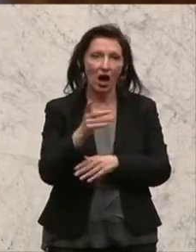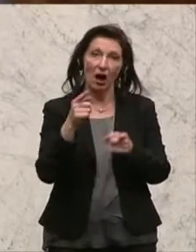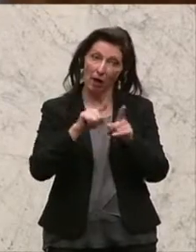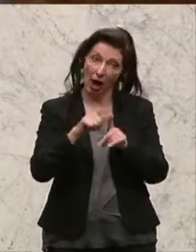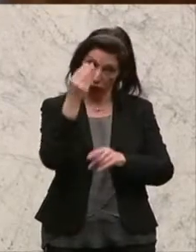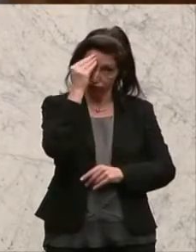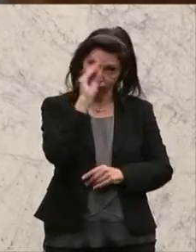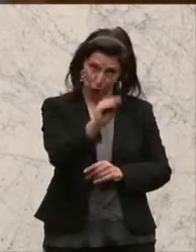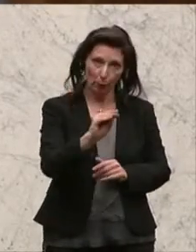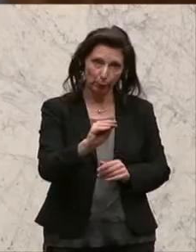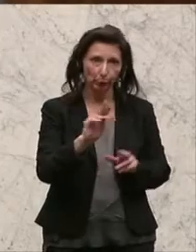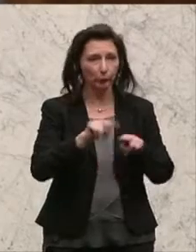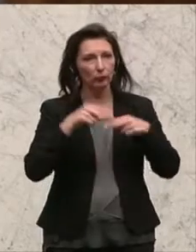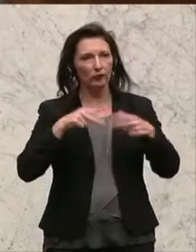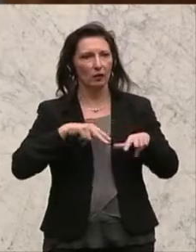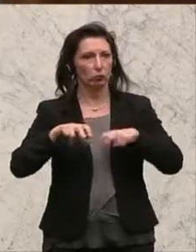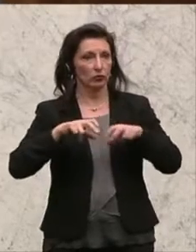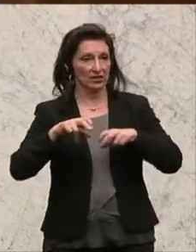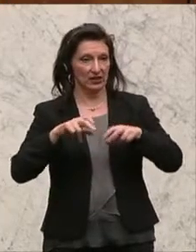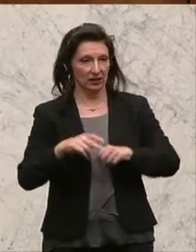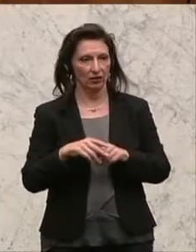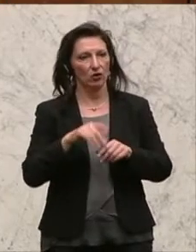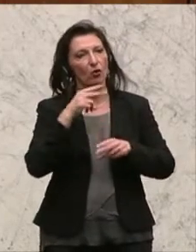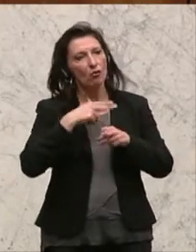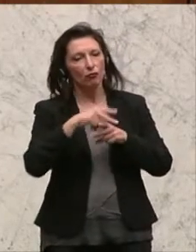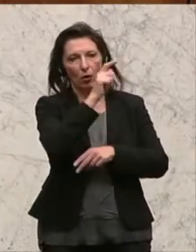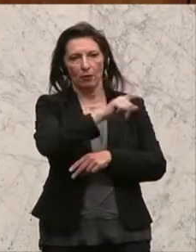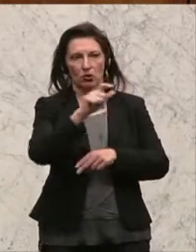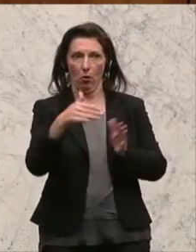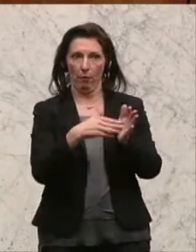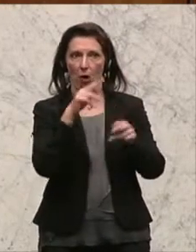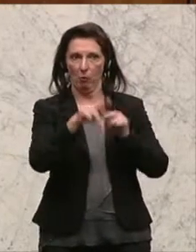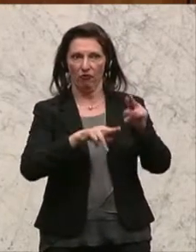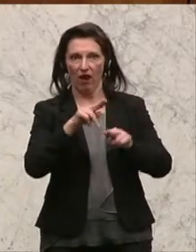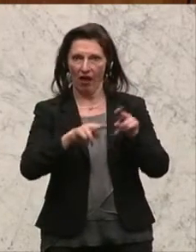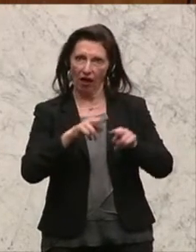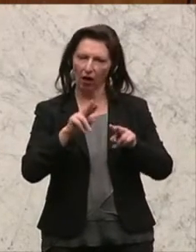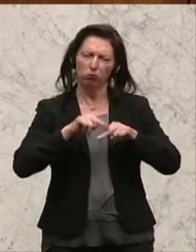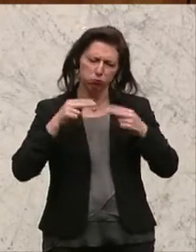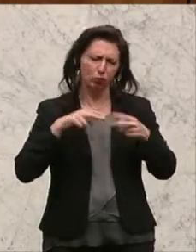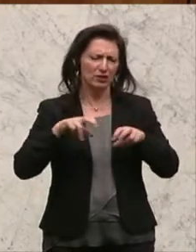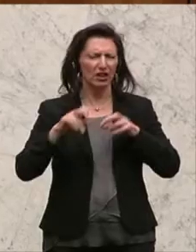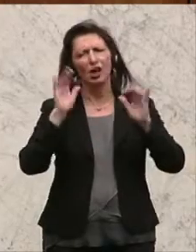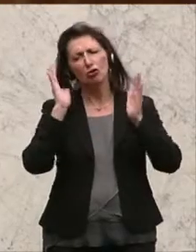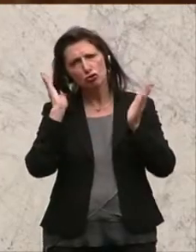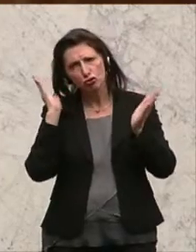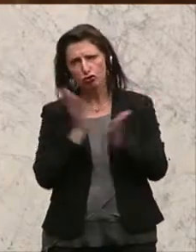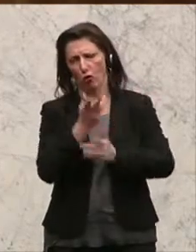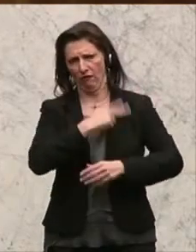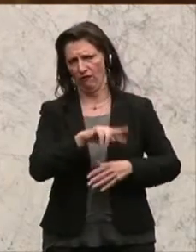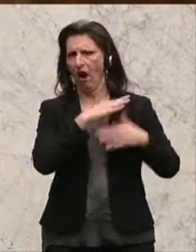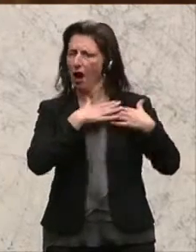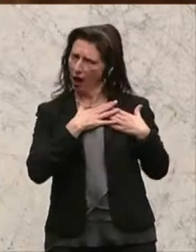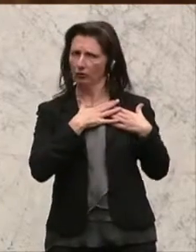Dass sich die Bundesregierung die Verantwortung für pflegebedürftige Menschen sehr wohl, aus meiner Sicht, sehr gut wahrnimmt. Zum anderen